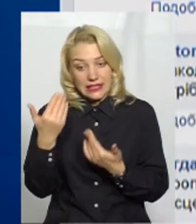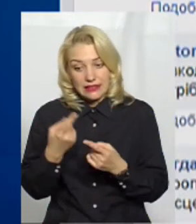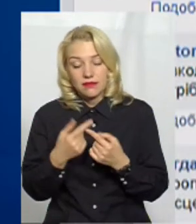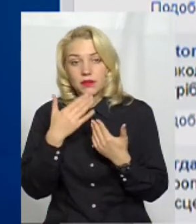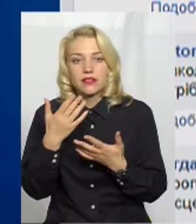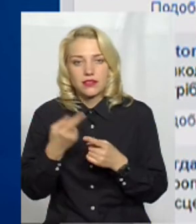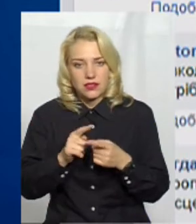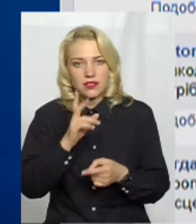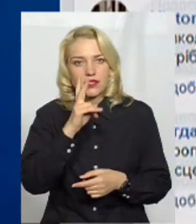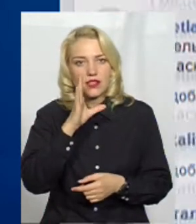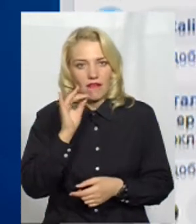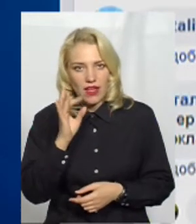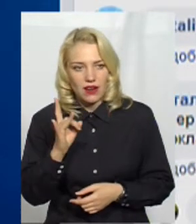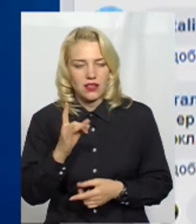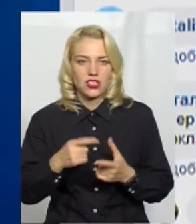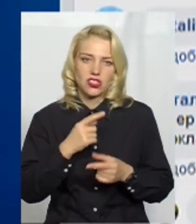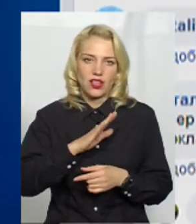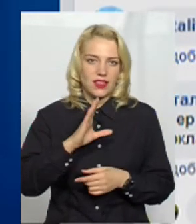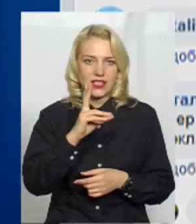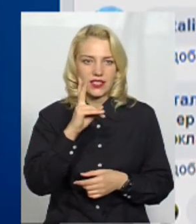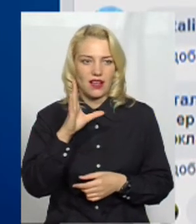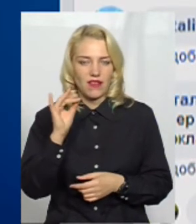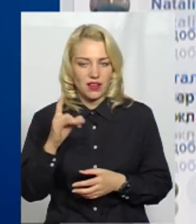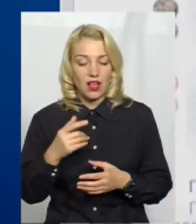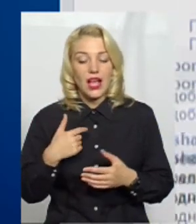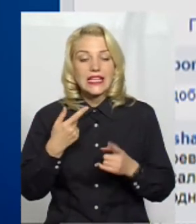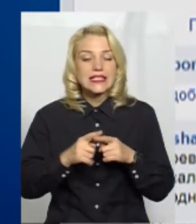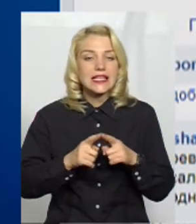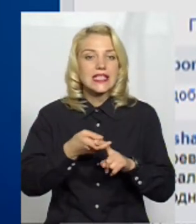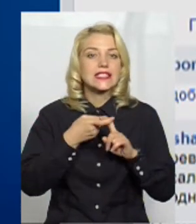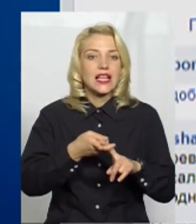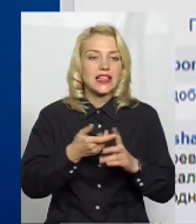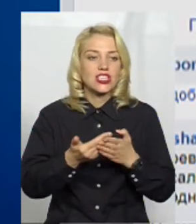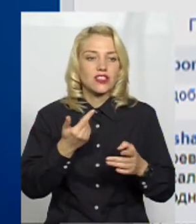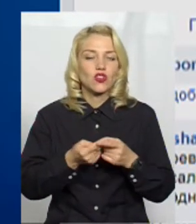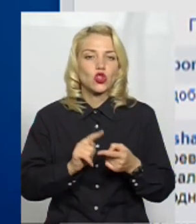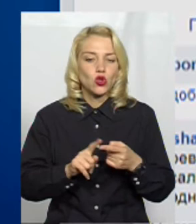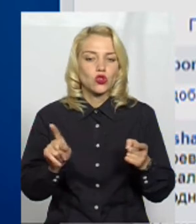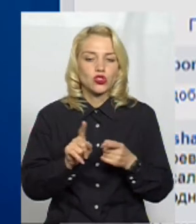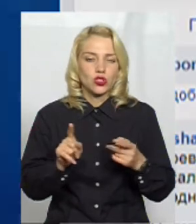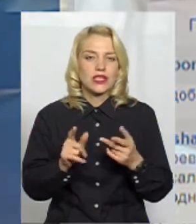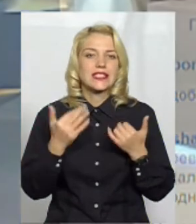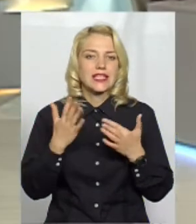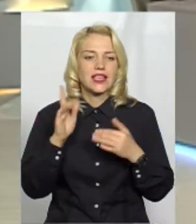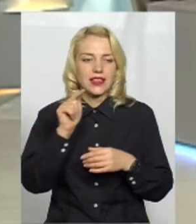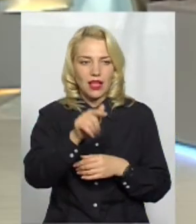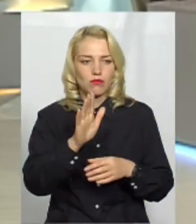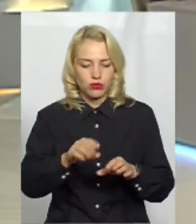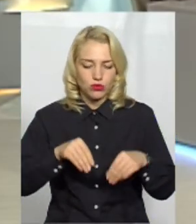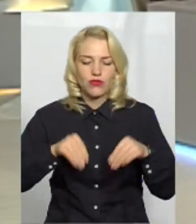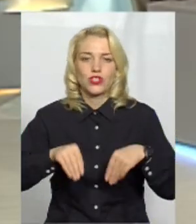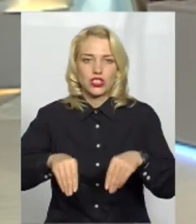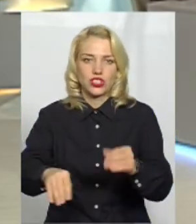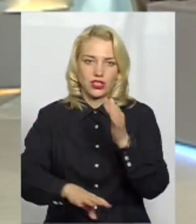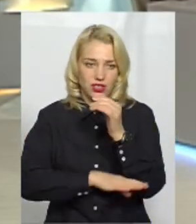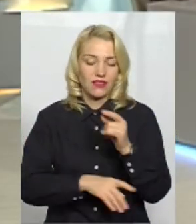залежності з того, скільки там буде висаджено дерев. Але вони мають бути висаджені? Тому що земля там ще ніби є. То не просто пломби таки мають